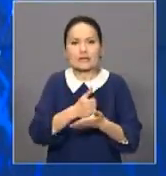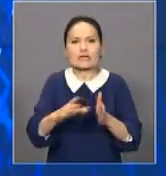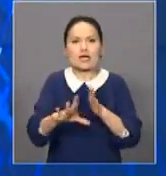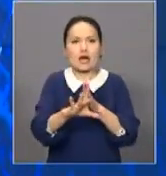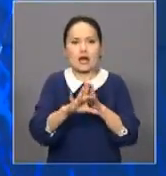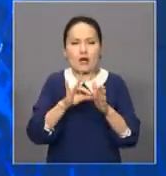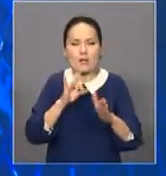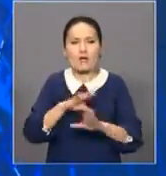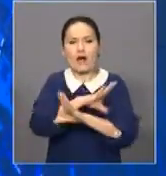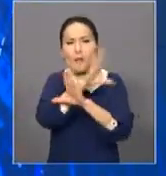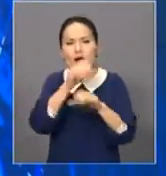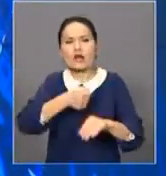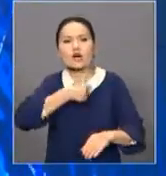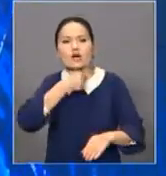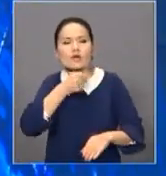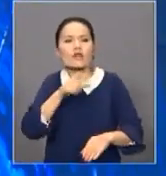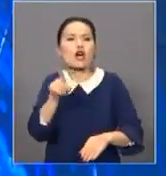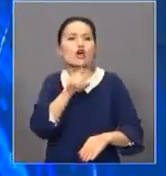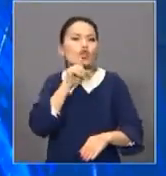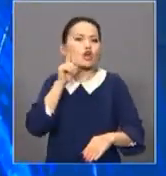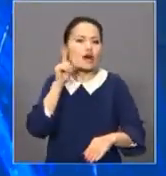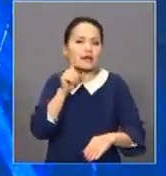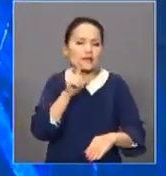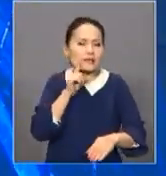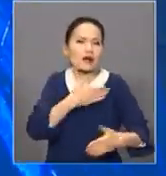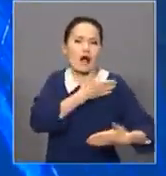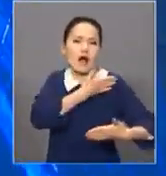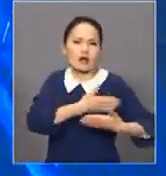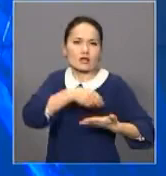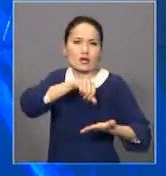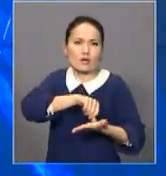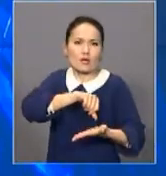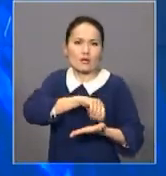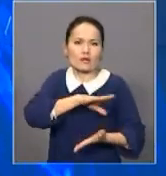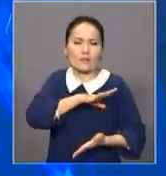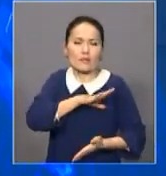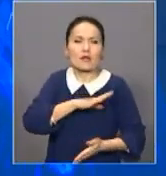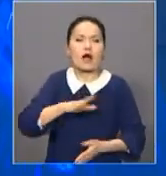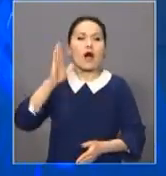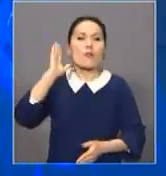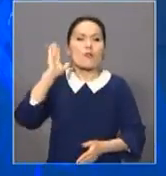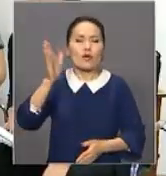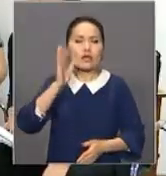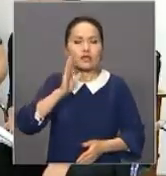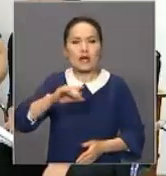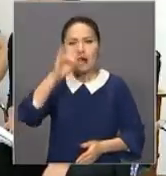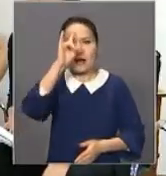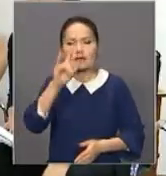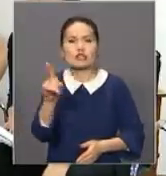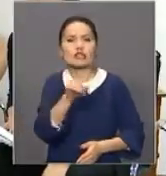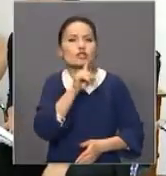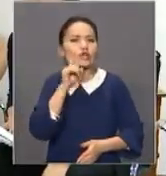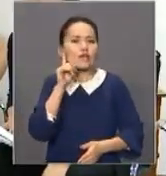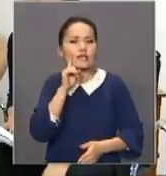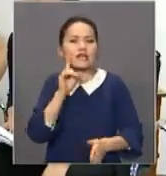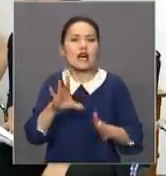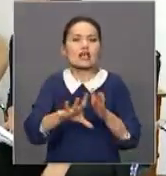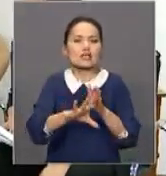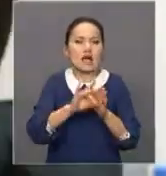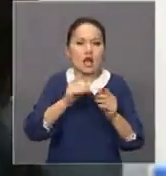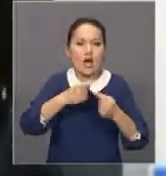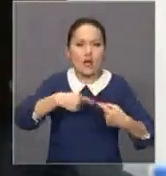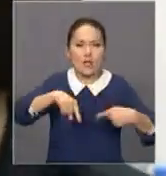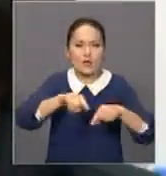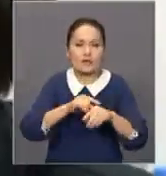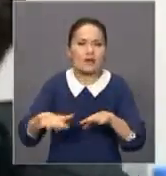аға бұны күлдермен қатар жастардыңда қызығушылыға ерекше болды. Болашағына немғұрайлы қарамаған азаматтар сайлау бөлімшелеріне көптеп